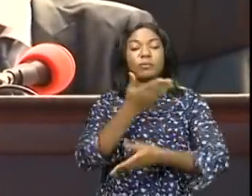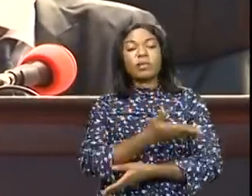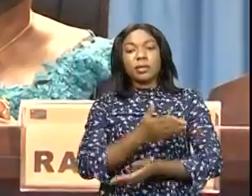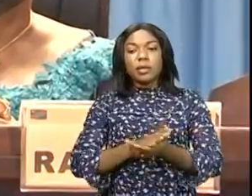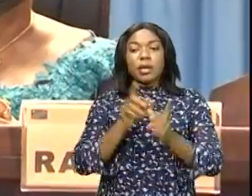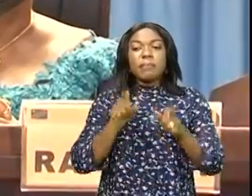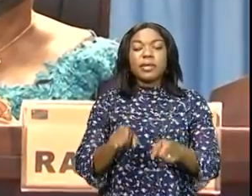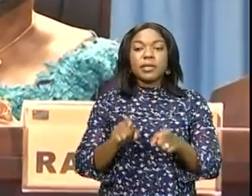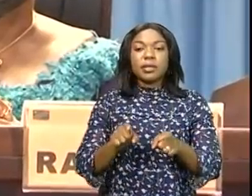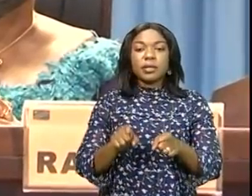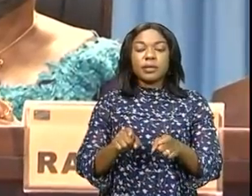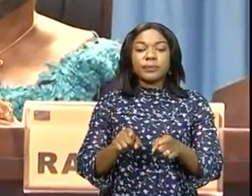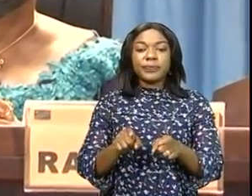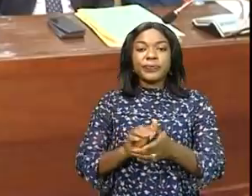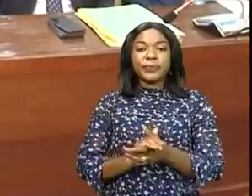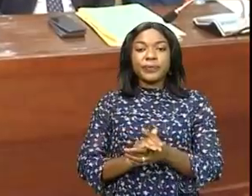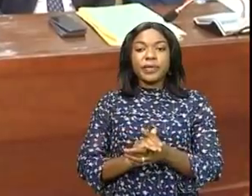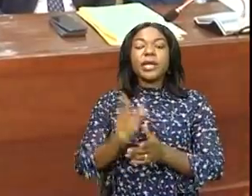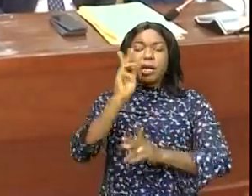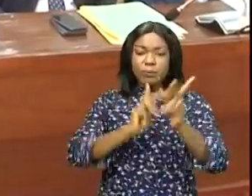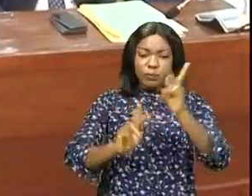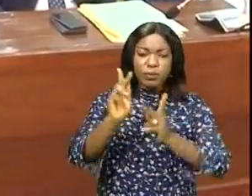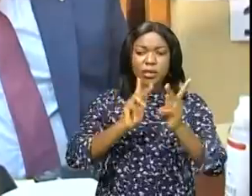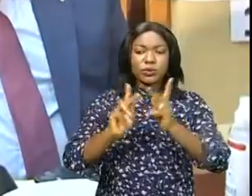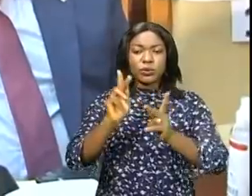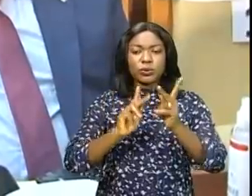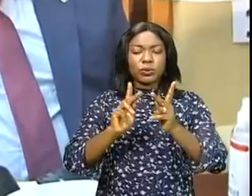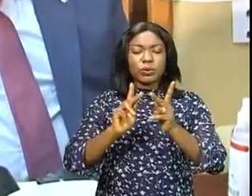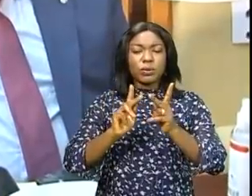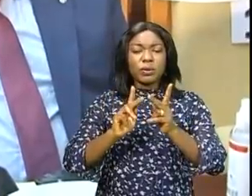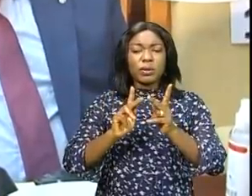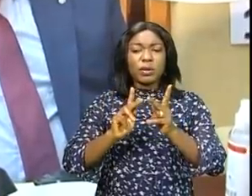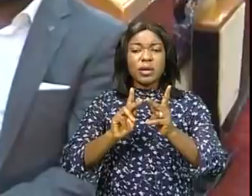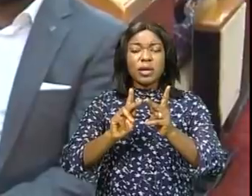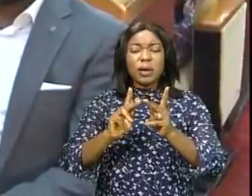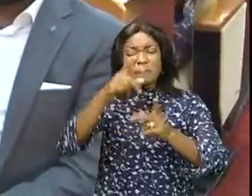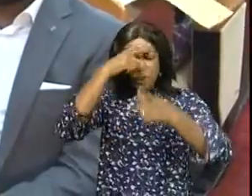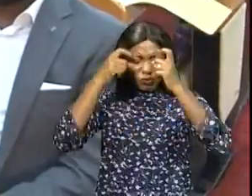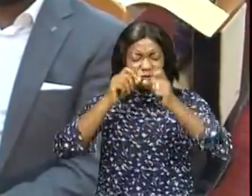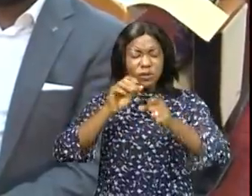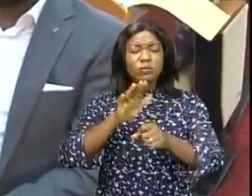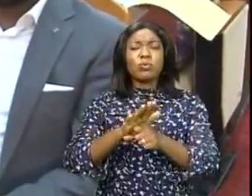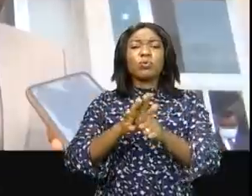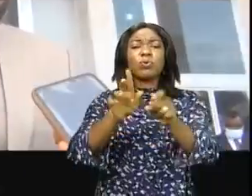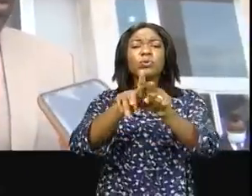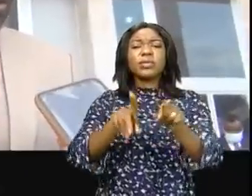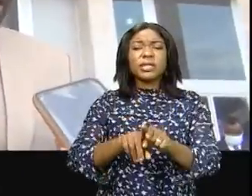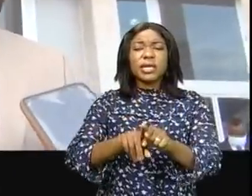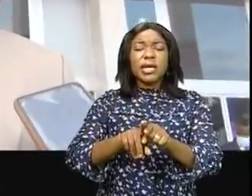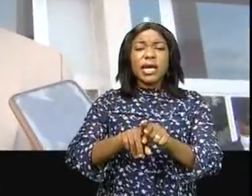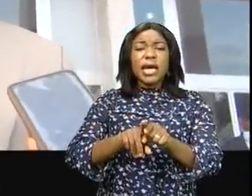je pense que la population amare a l'épaule. La population laissait plus supporter